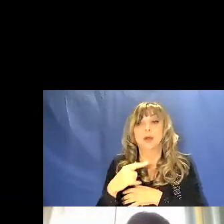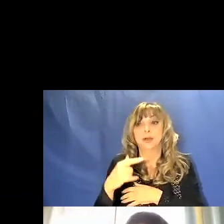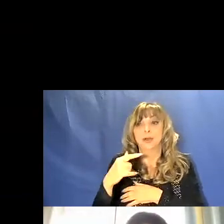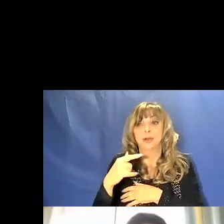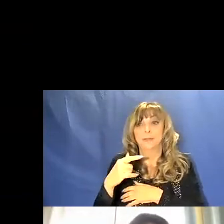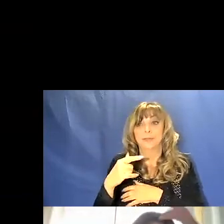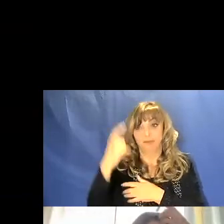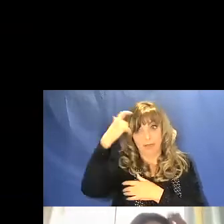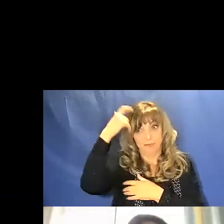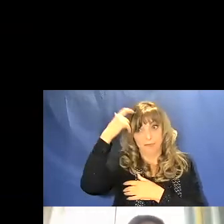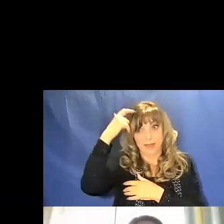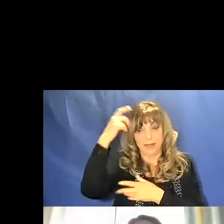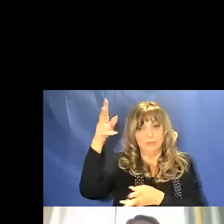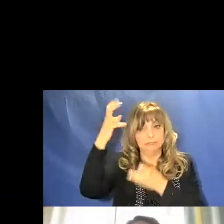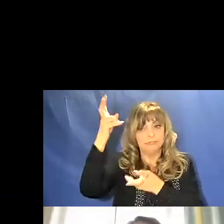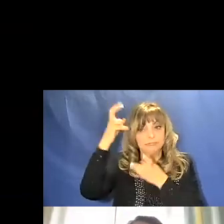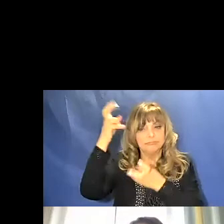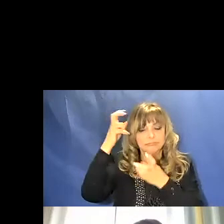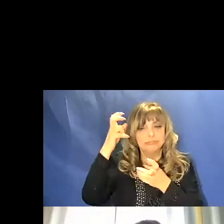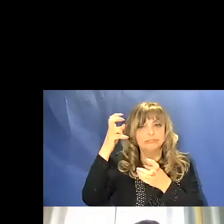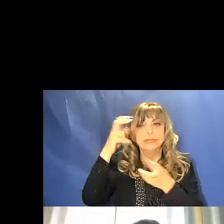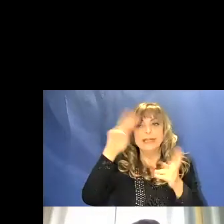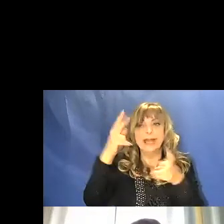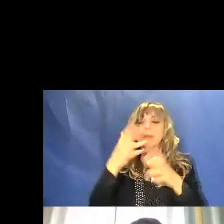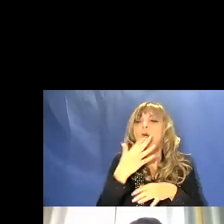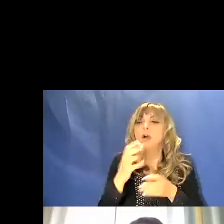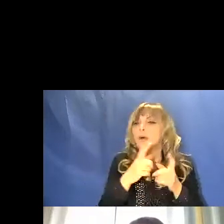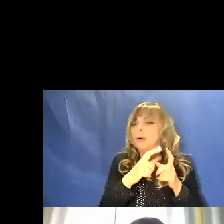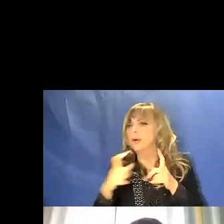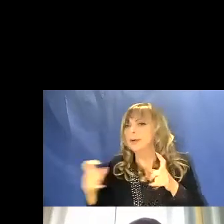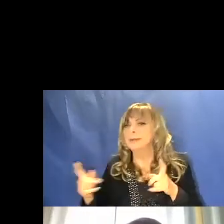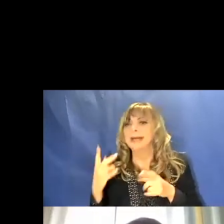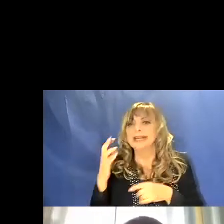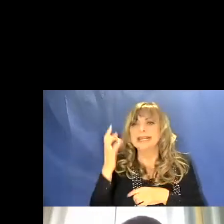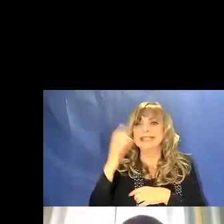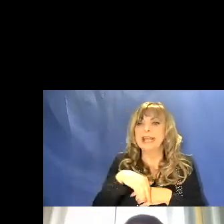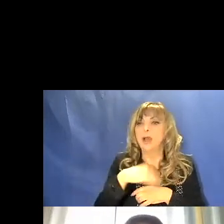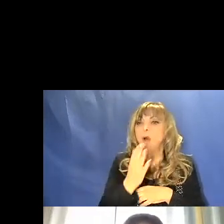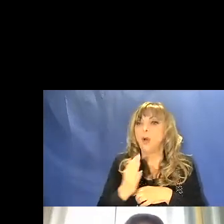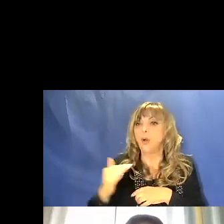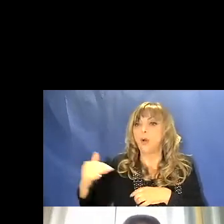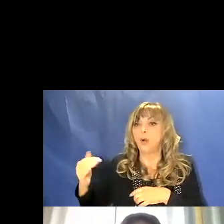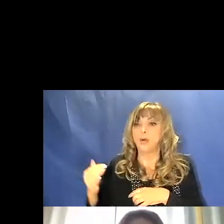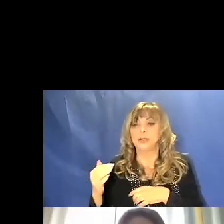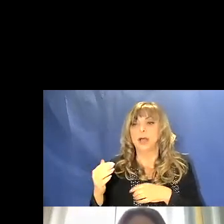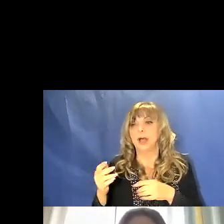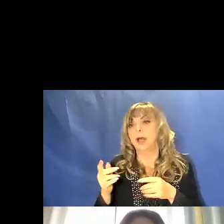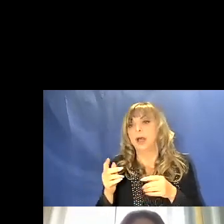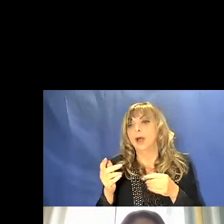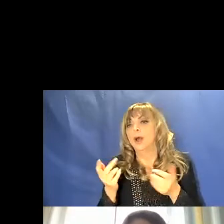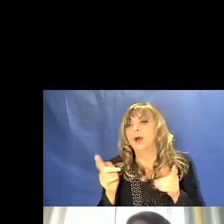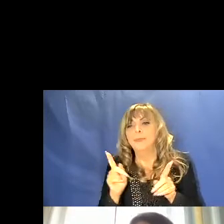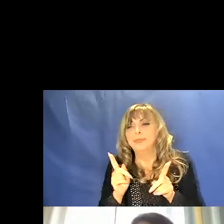interpreta come colori. Ma se un'onda è più corta di 400, è tipo 300